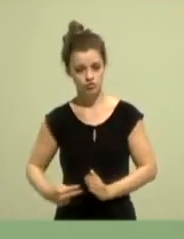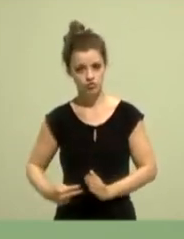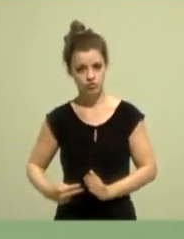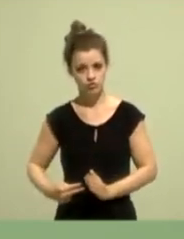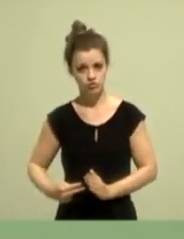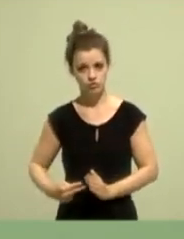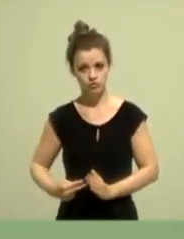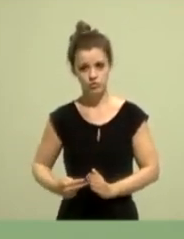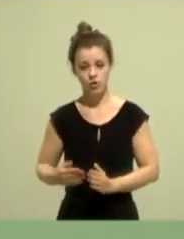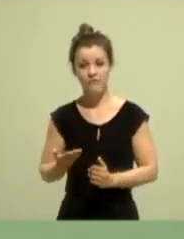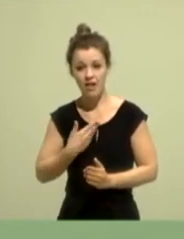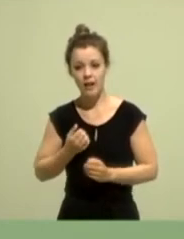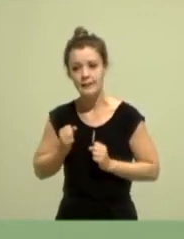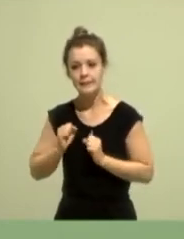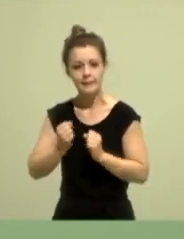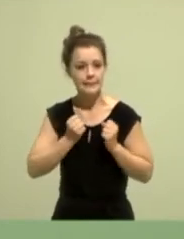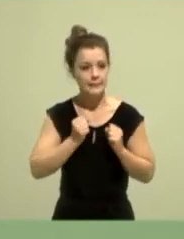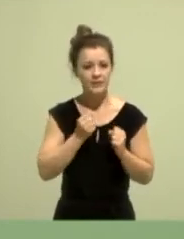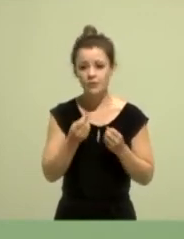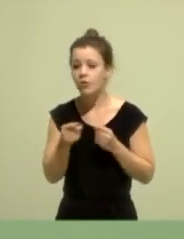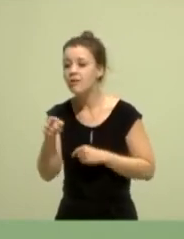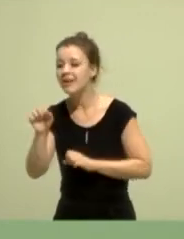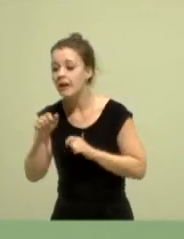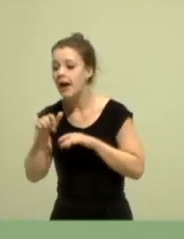Stellen einzubringen, wo man Einfluss nehmen kann.